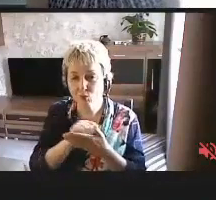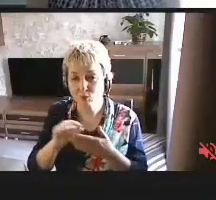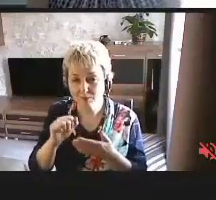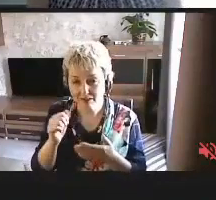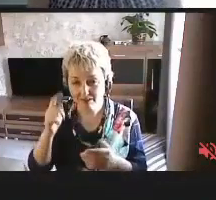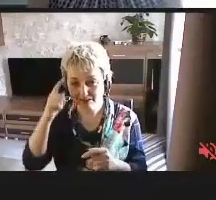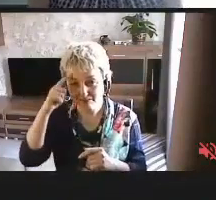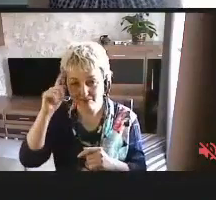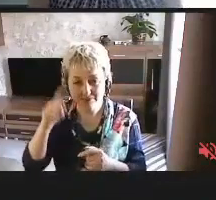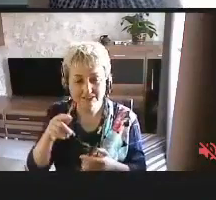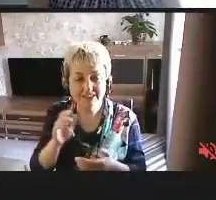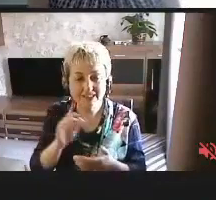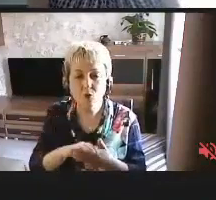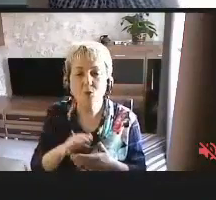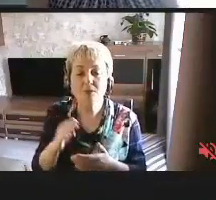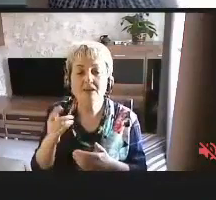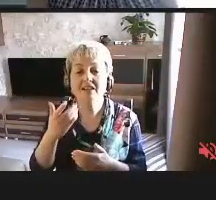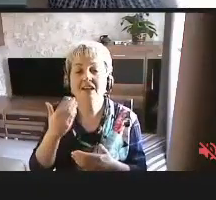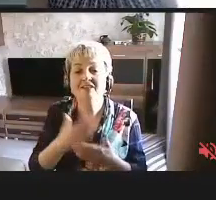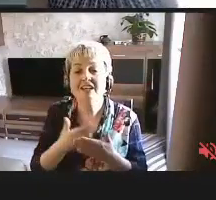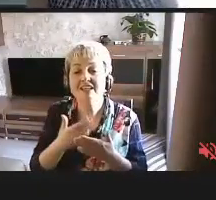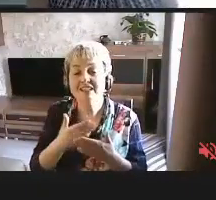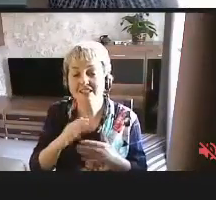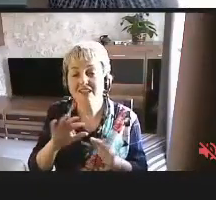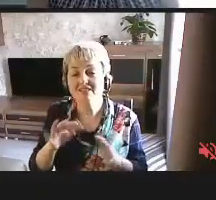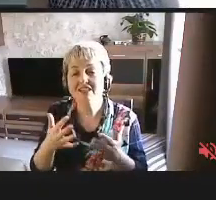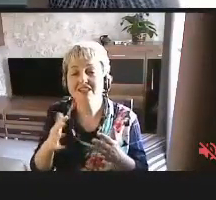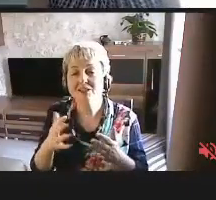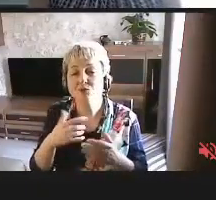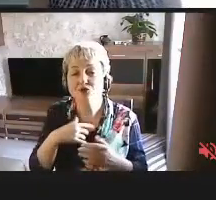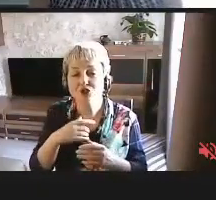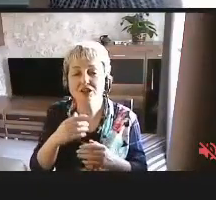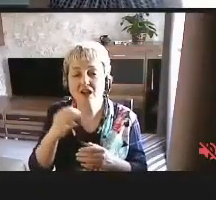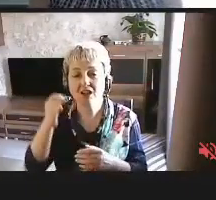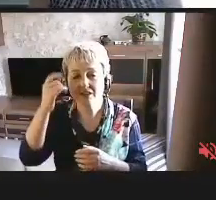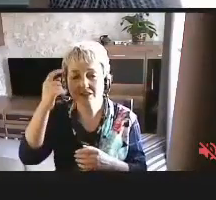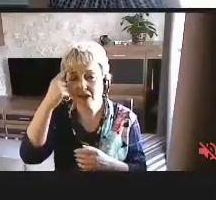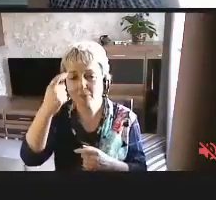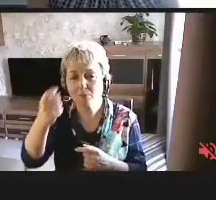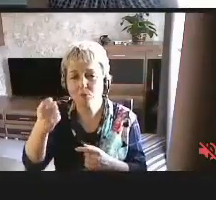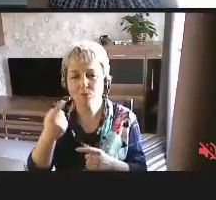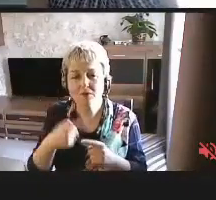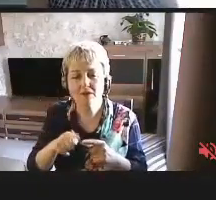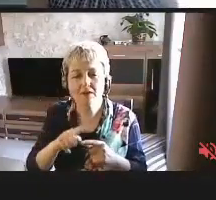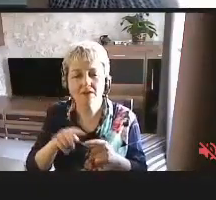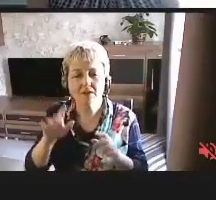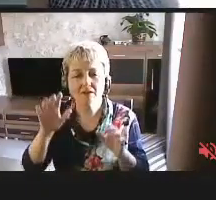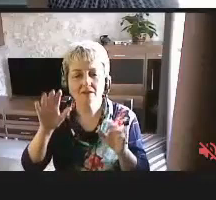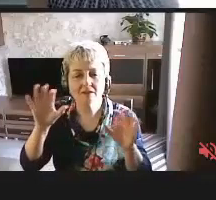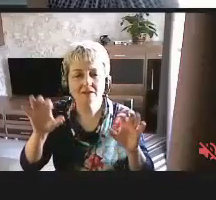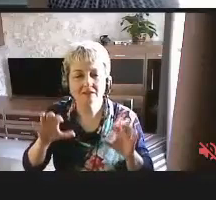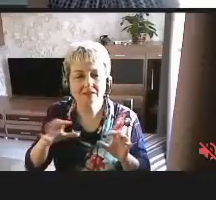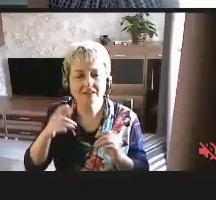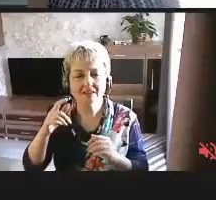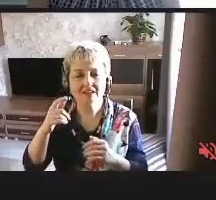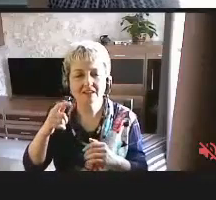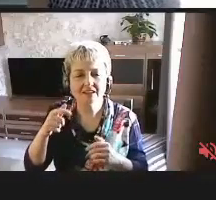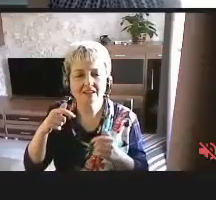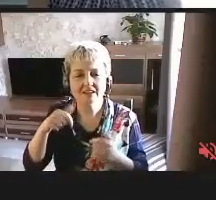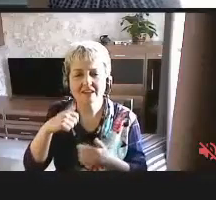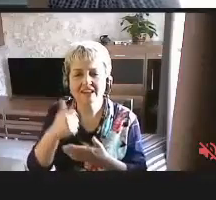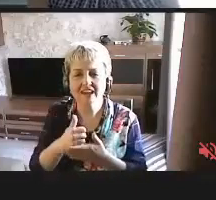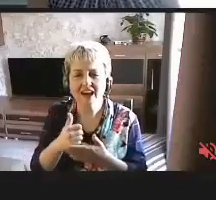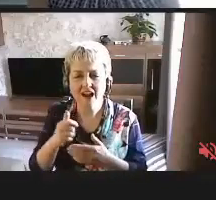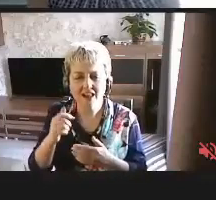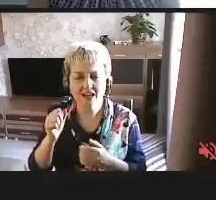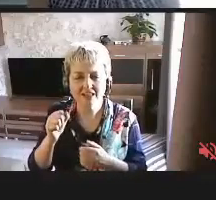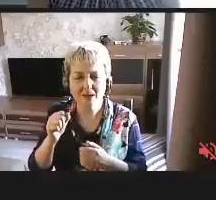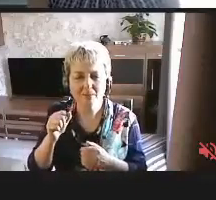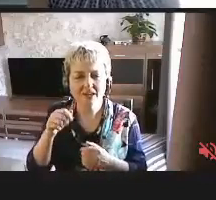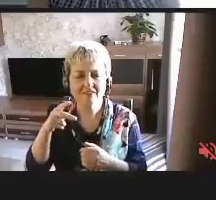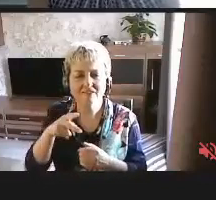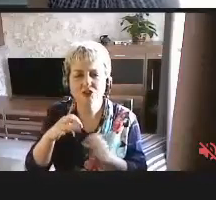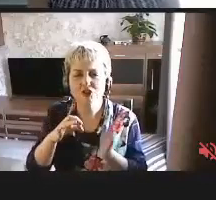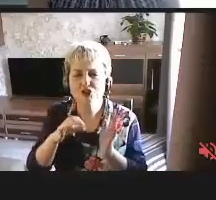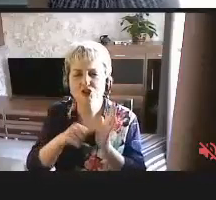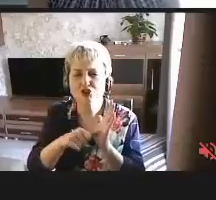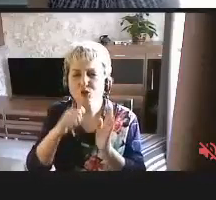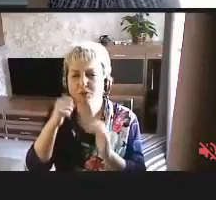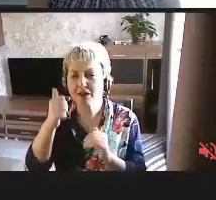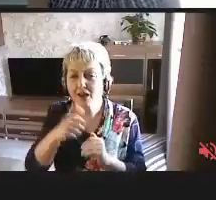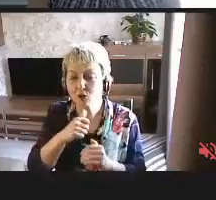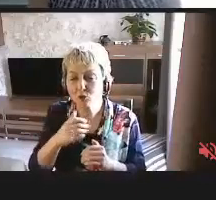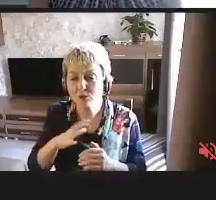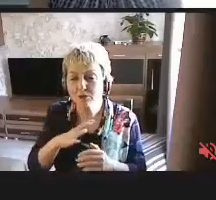На всякий случай напомню, что она была принята в Генеральной Ассамблее ООН в 2006 году.